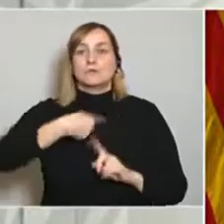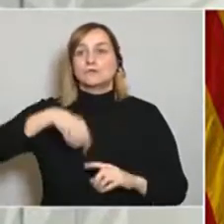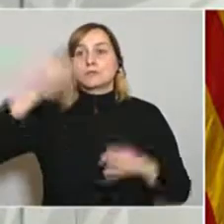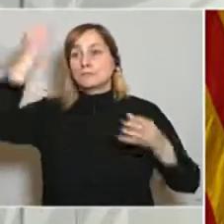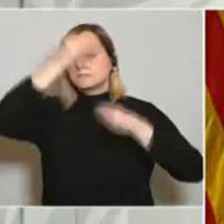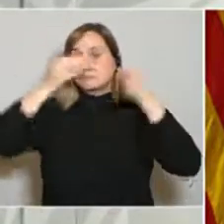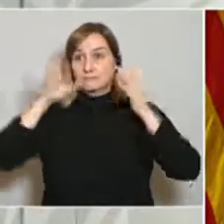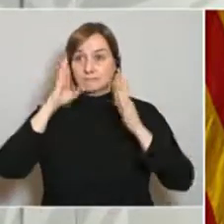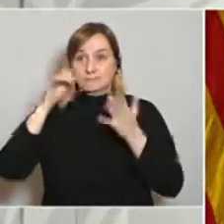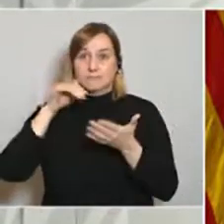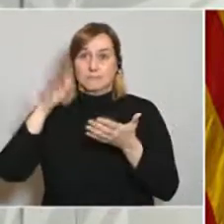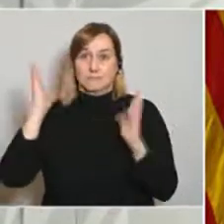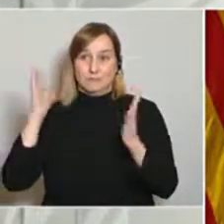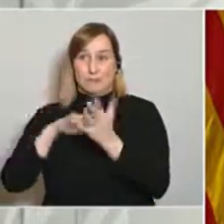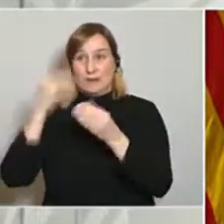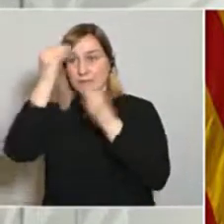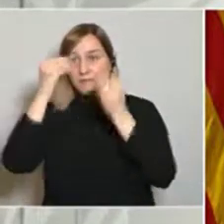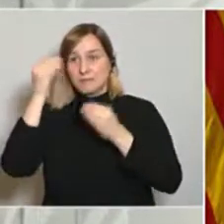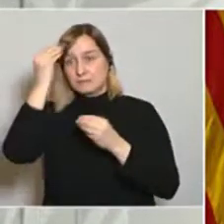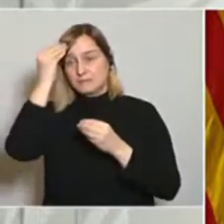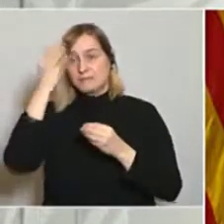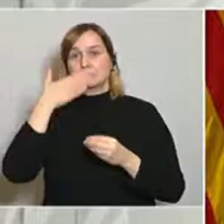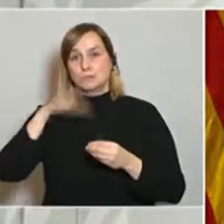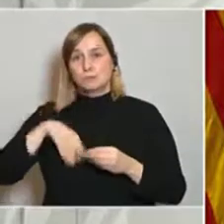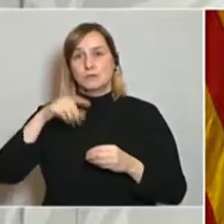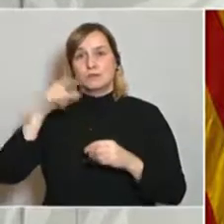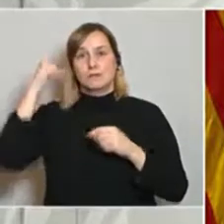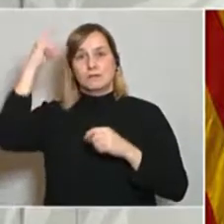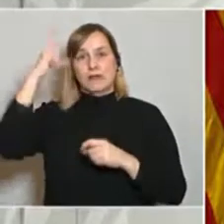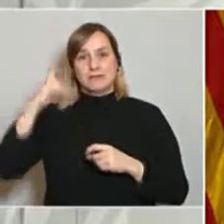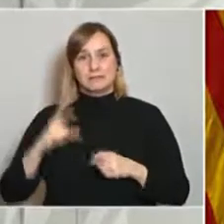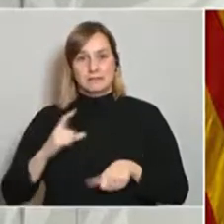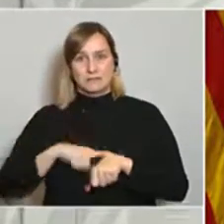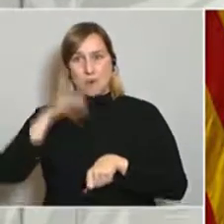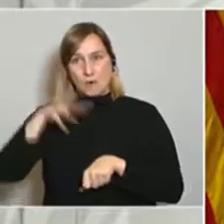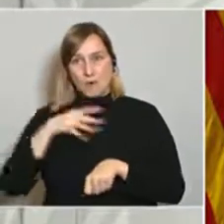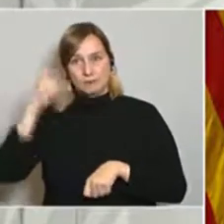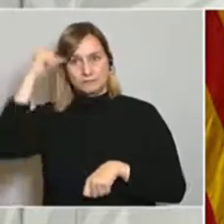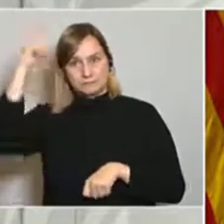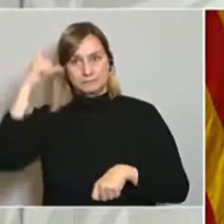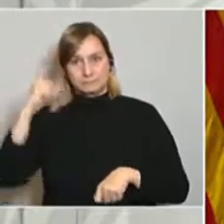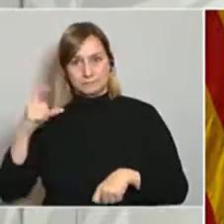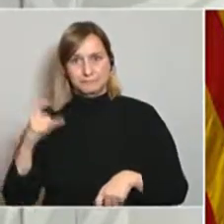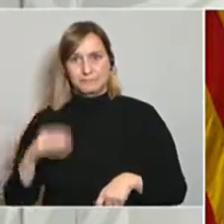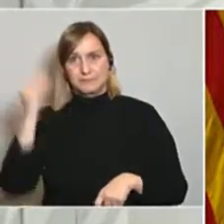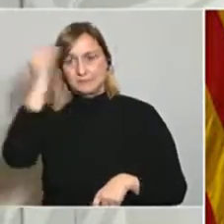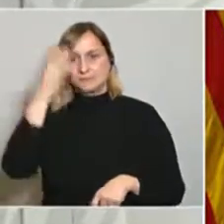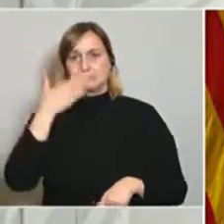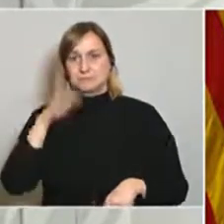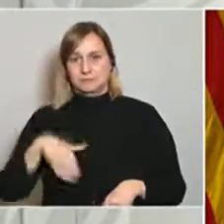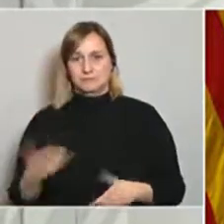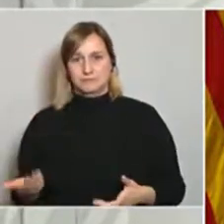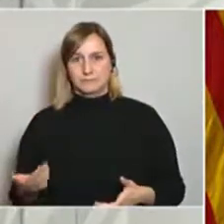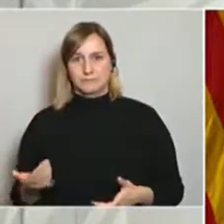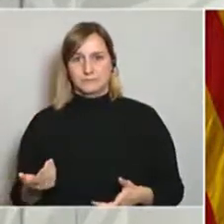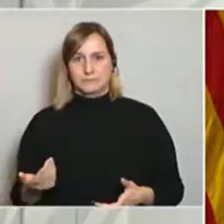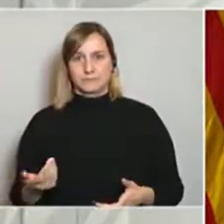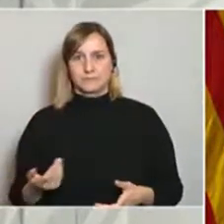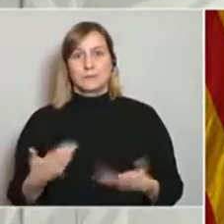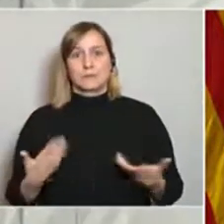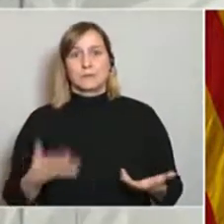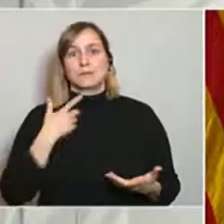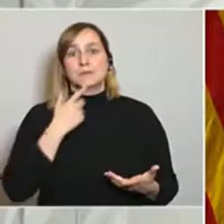semblar que aquestes franges horàries doncs eren importants. Per tant, venen cap al nostre territori i